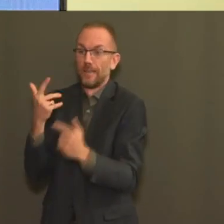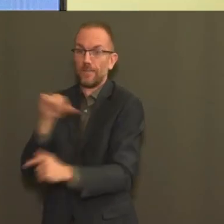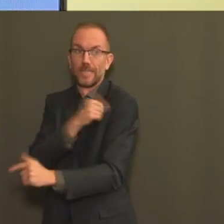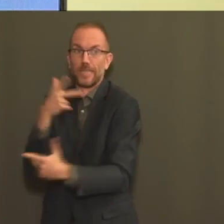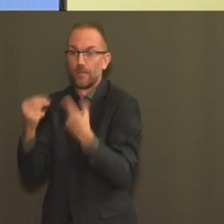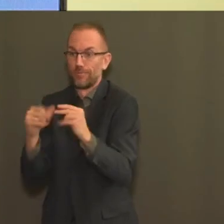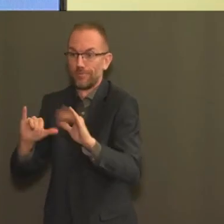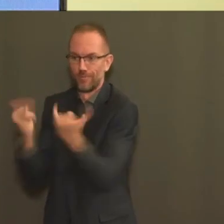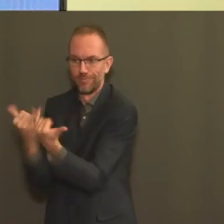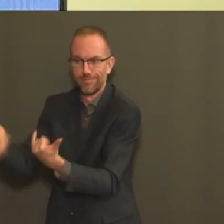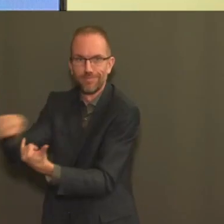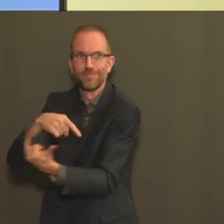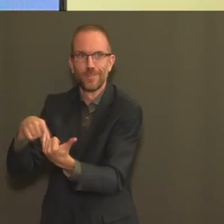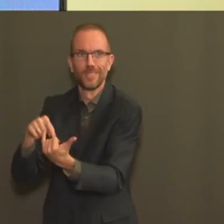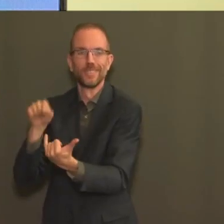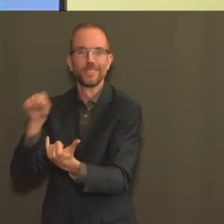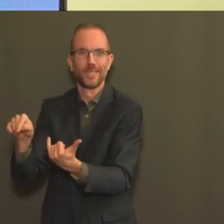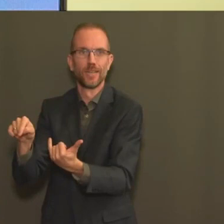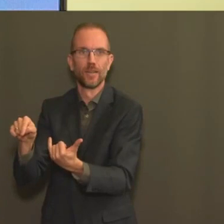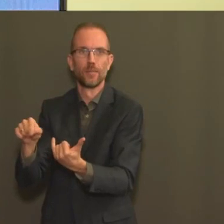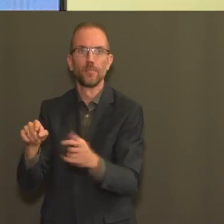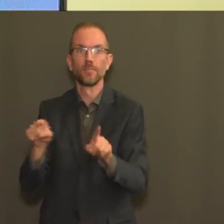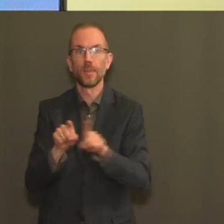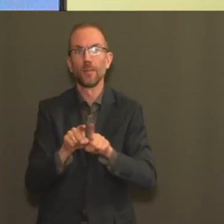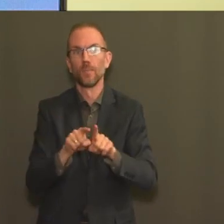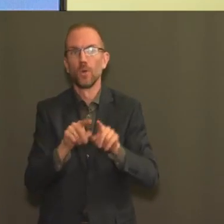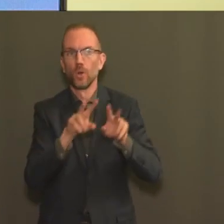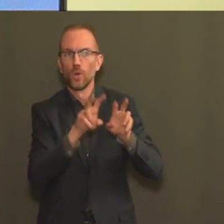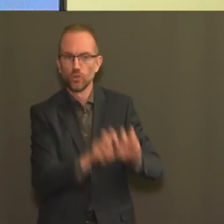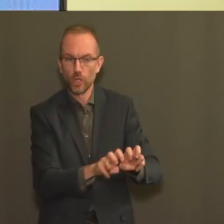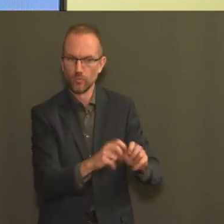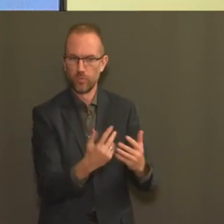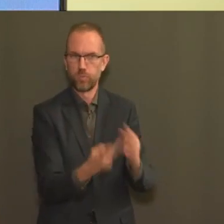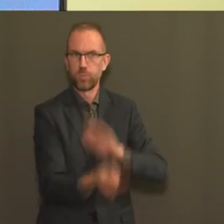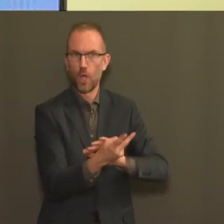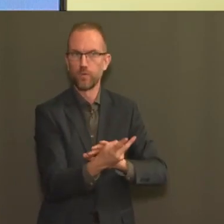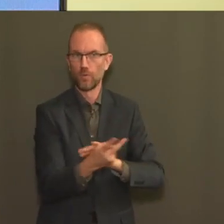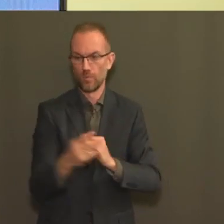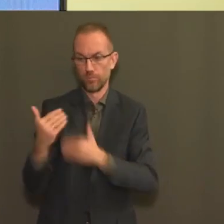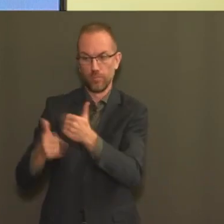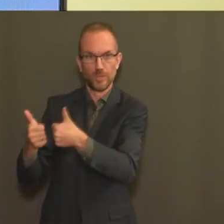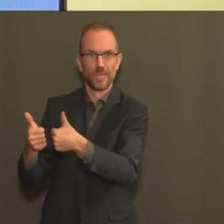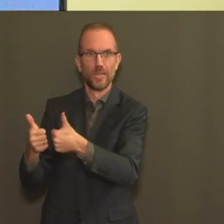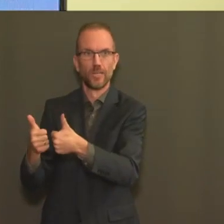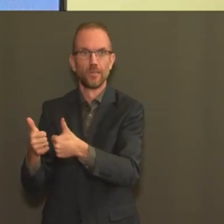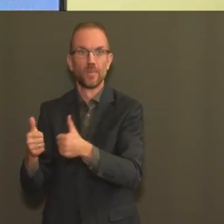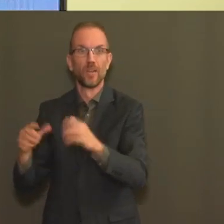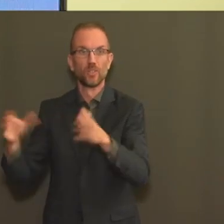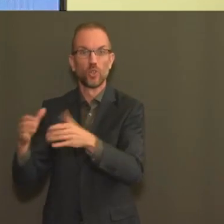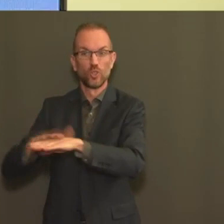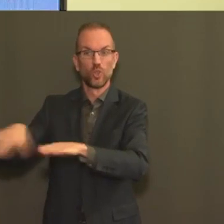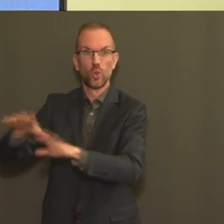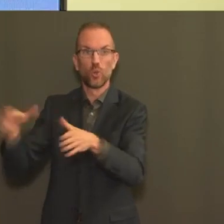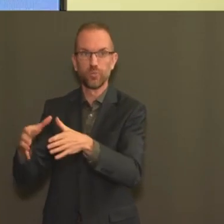ou au moins presque aussi élevé que dans les études, voir drastiquement diminuer le nombre de décès global